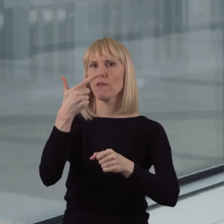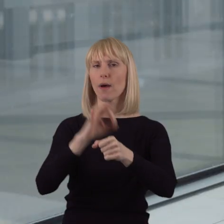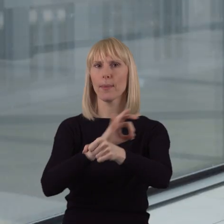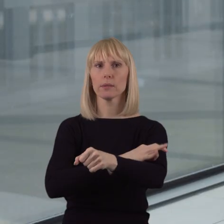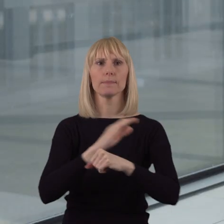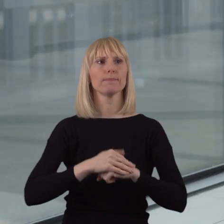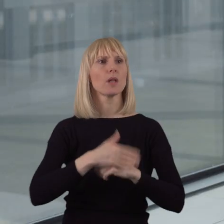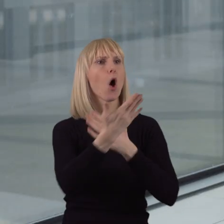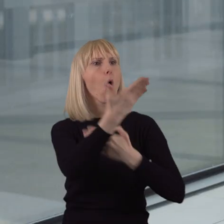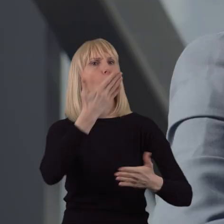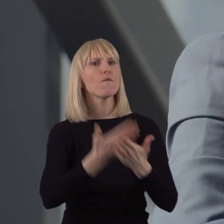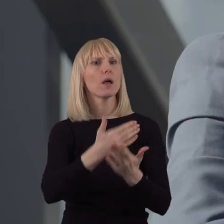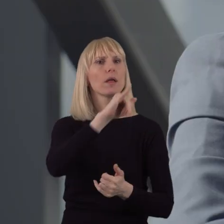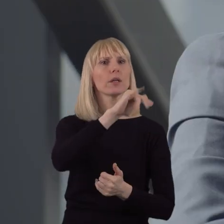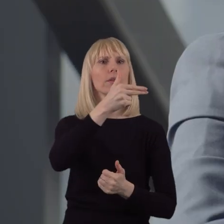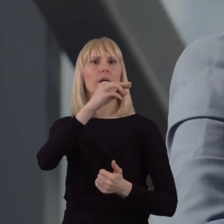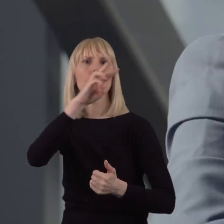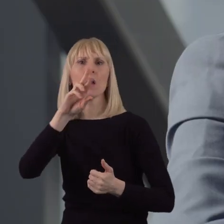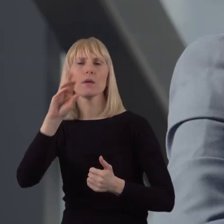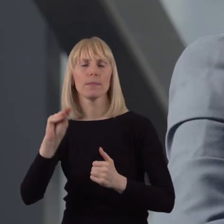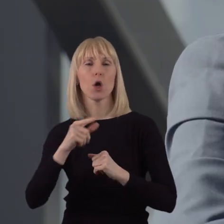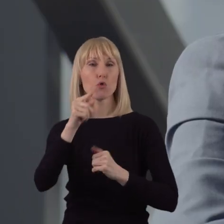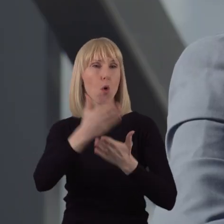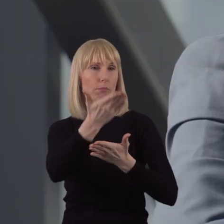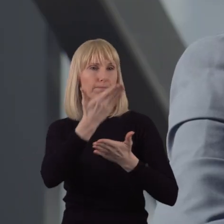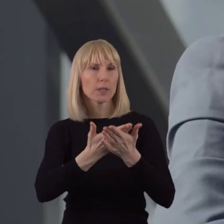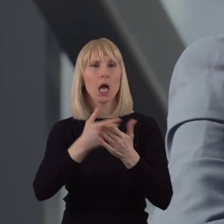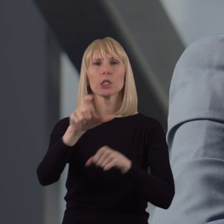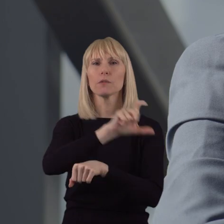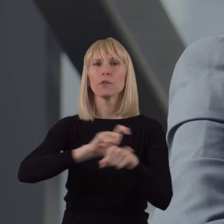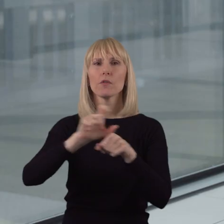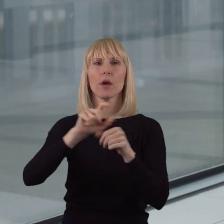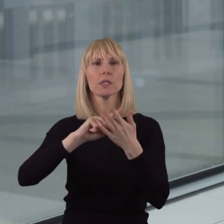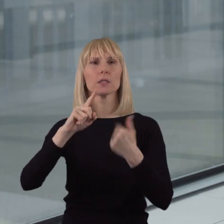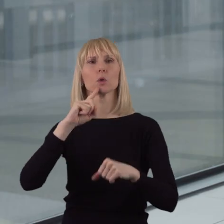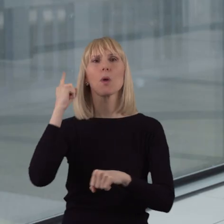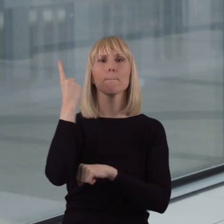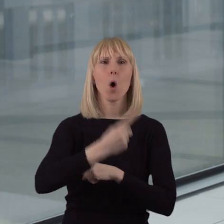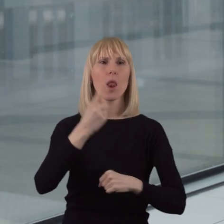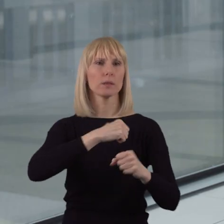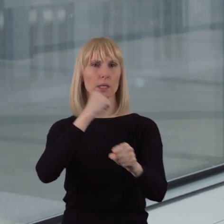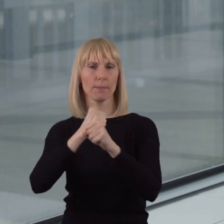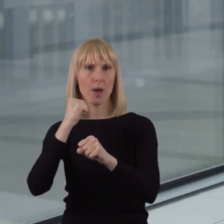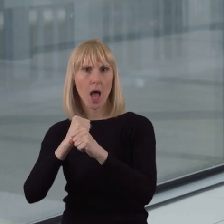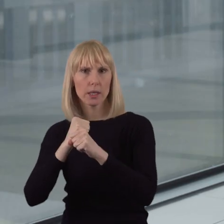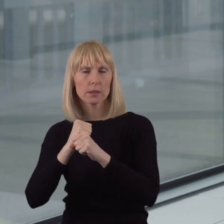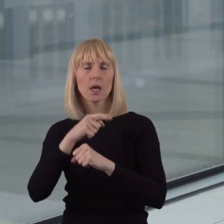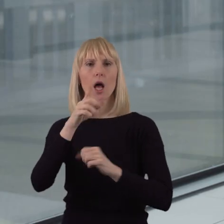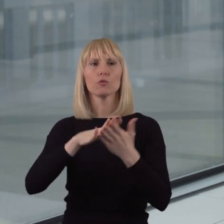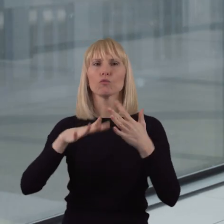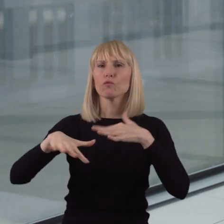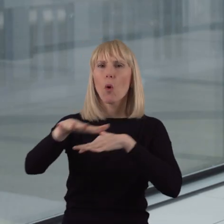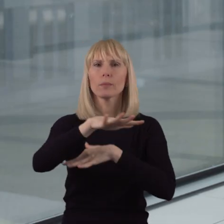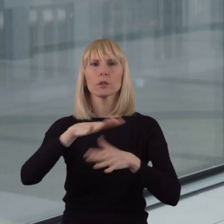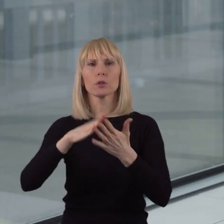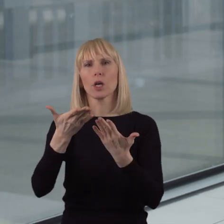InnerWeb dotyczy cyfryzacji procesu wystawienia poleceń na pracę, zwłaszcza w obszarze